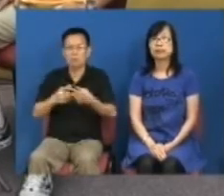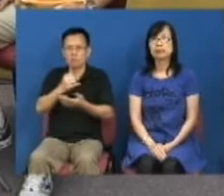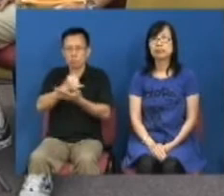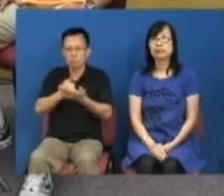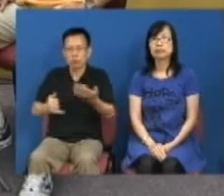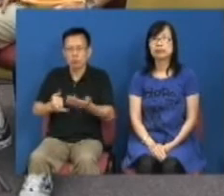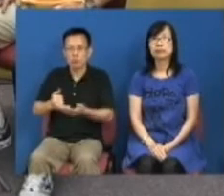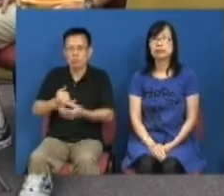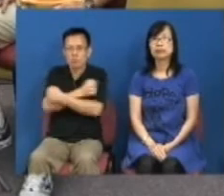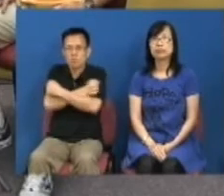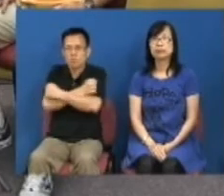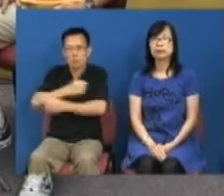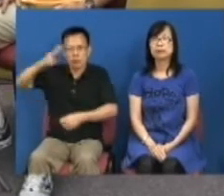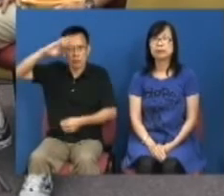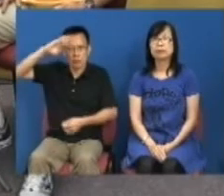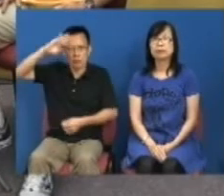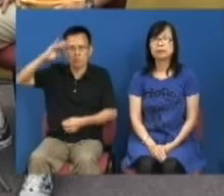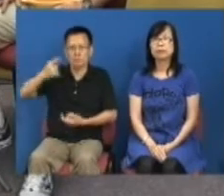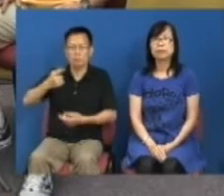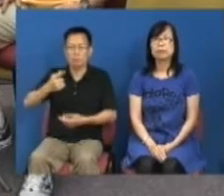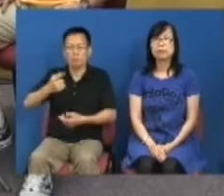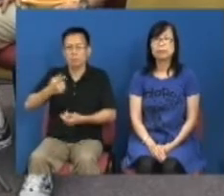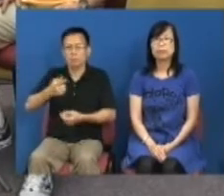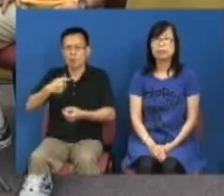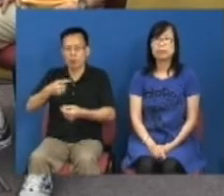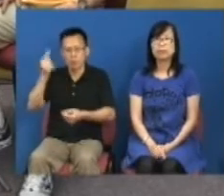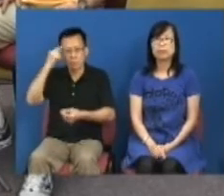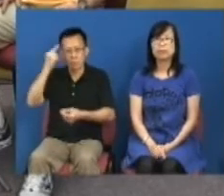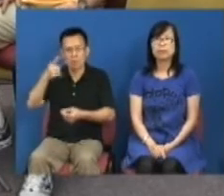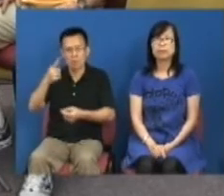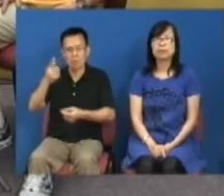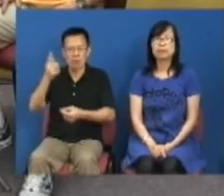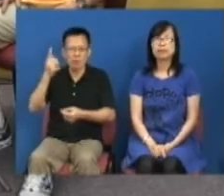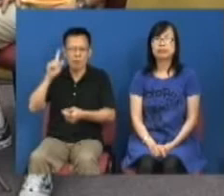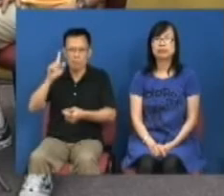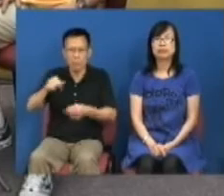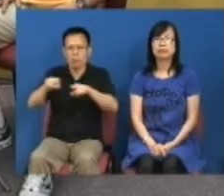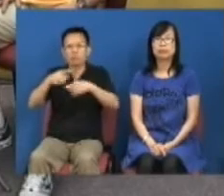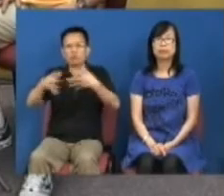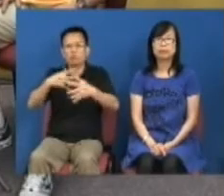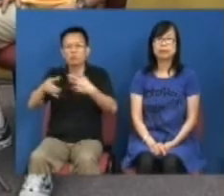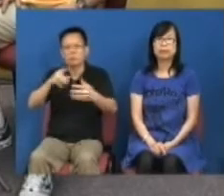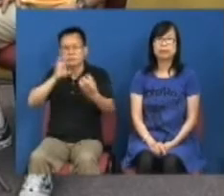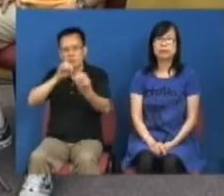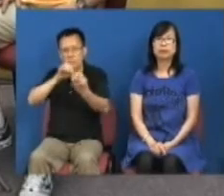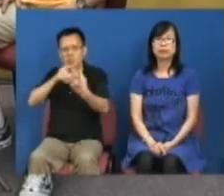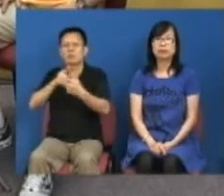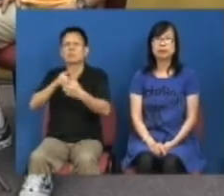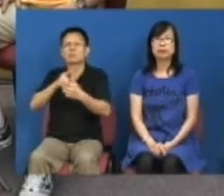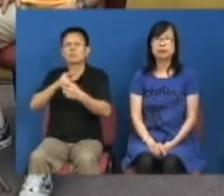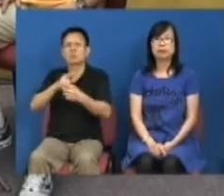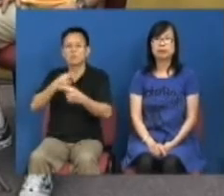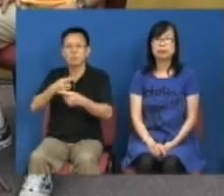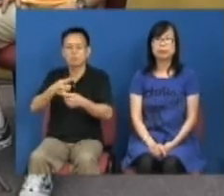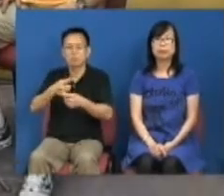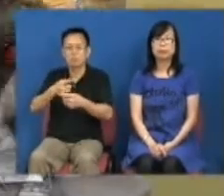做职业不行退休的这些纪律部队让他们懂得和那些旧兄弟那些去谈谈大家